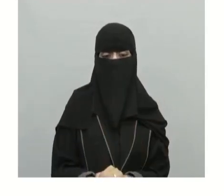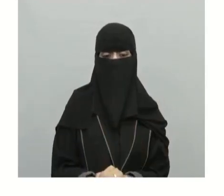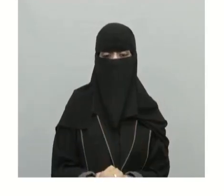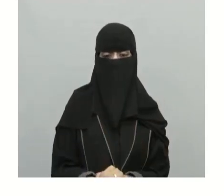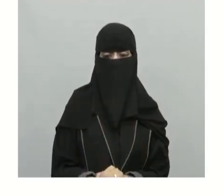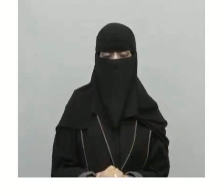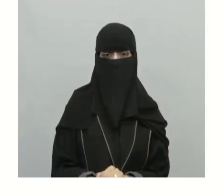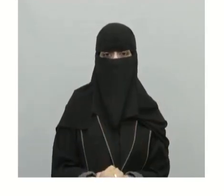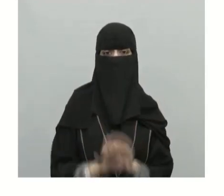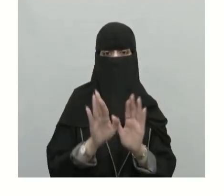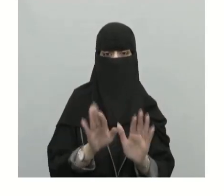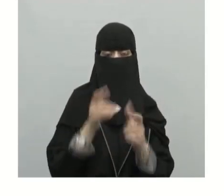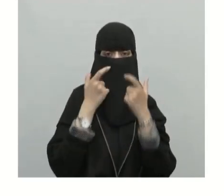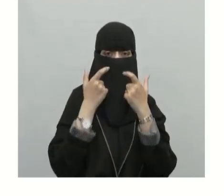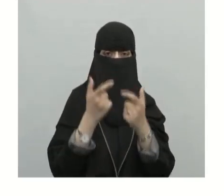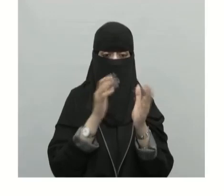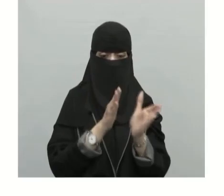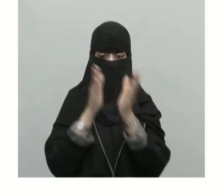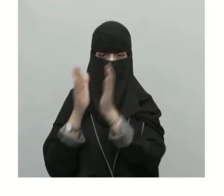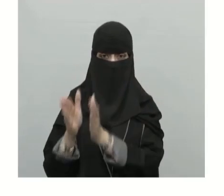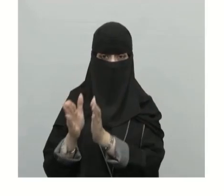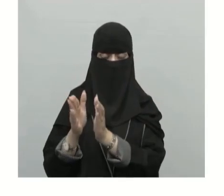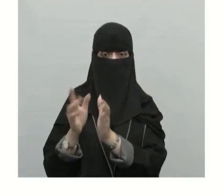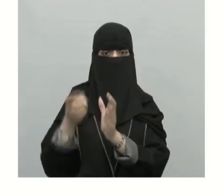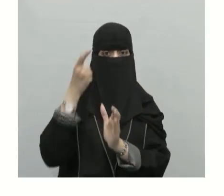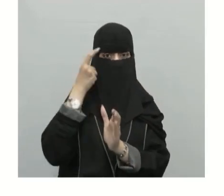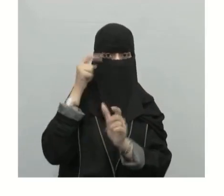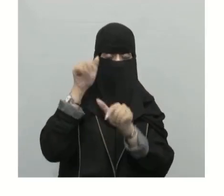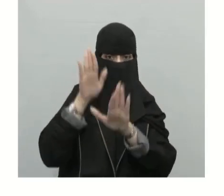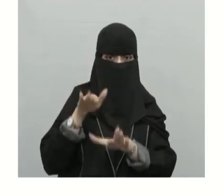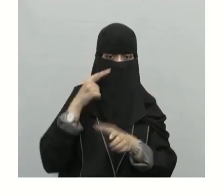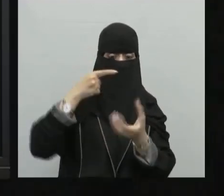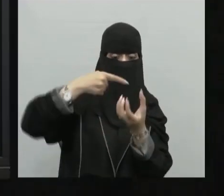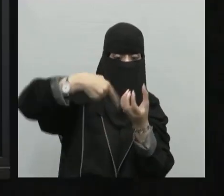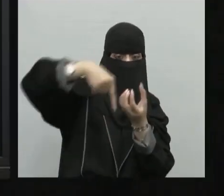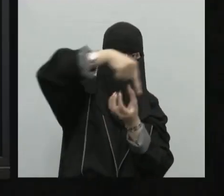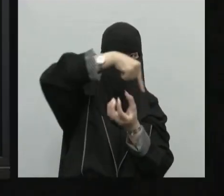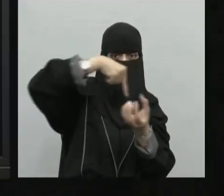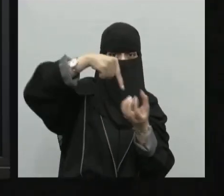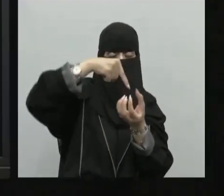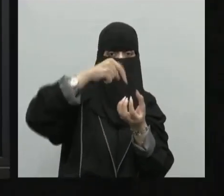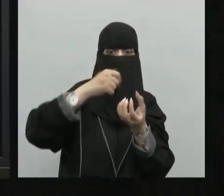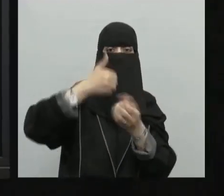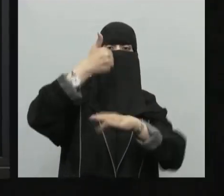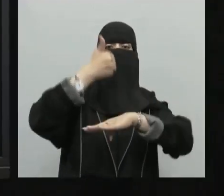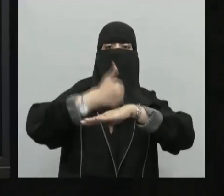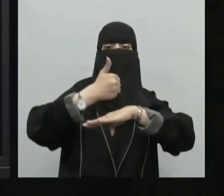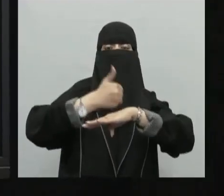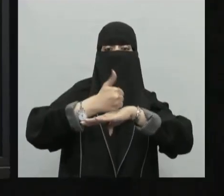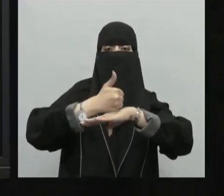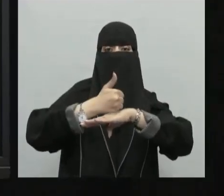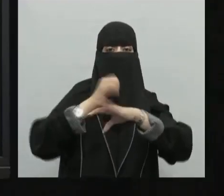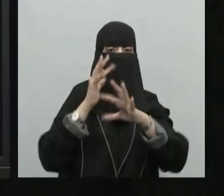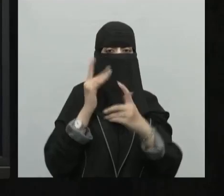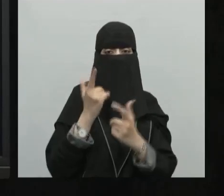دوائر العرض الرئيسي لابد أن نتعرف على دوائر العرض الرئيسية أول دائرة من دوائر العرض